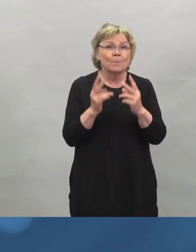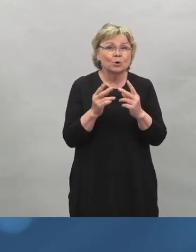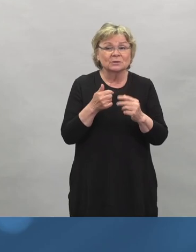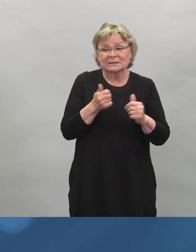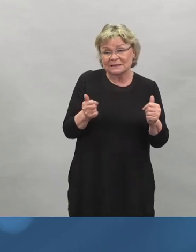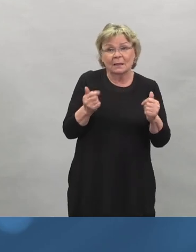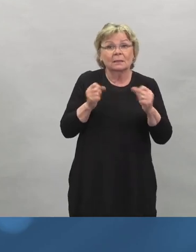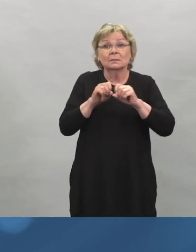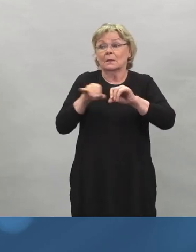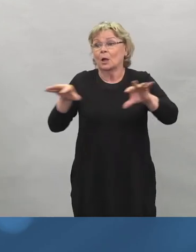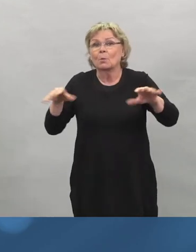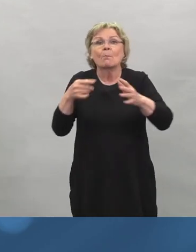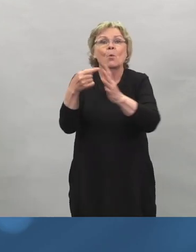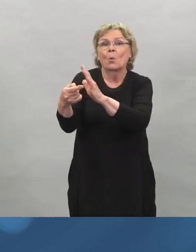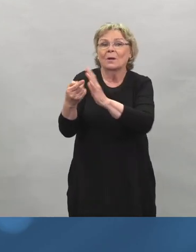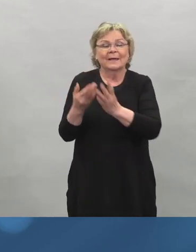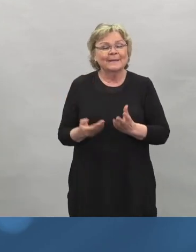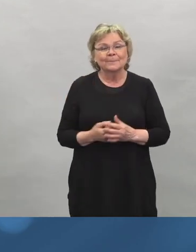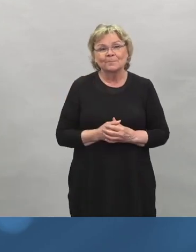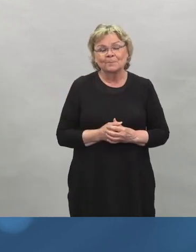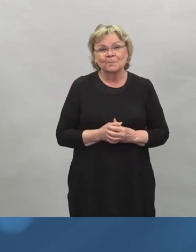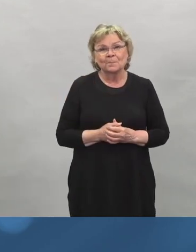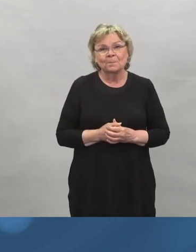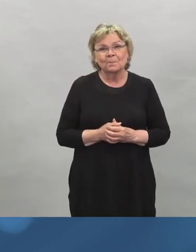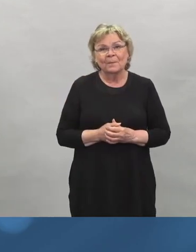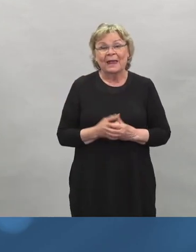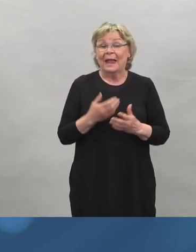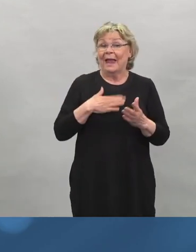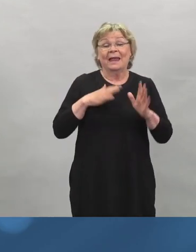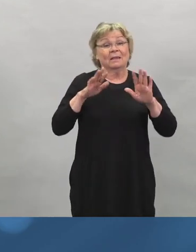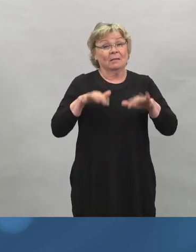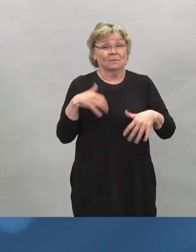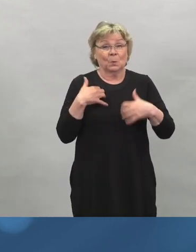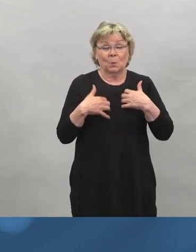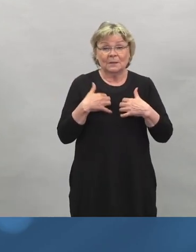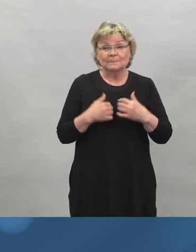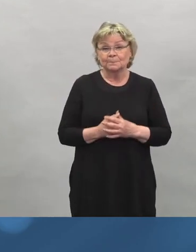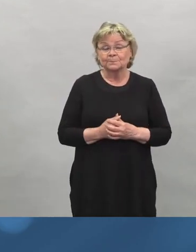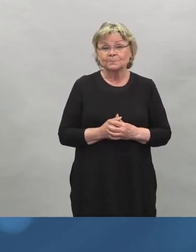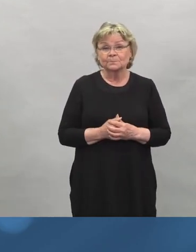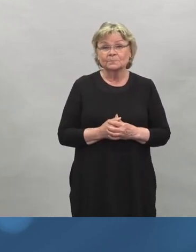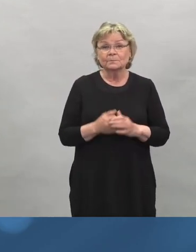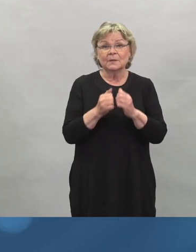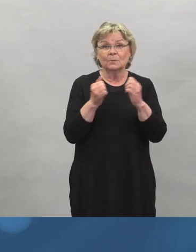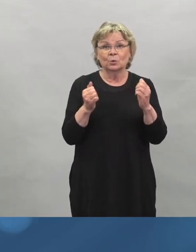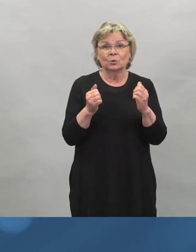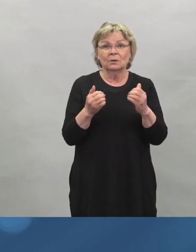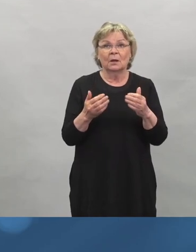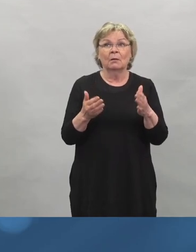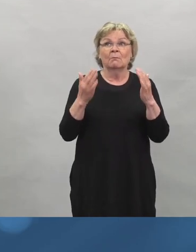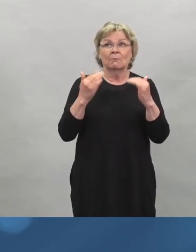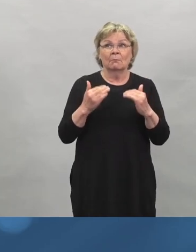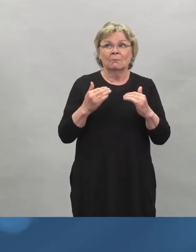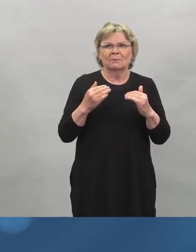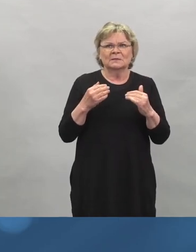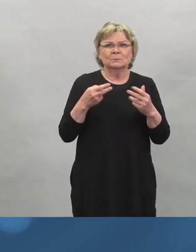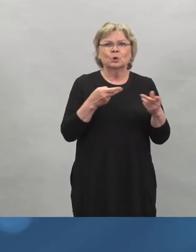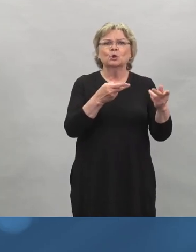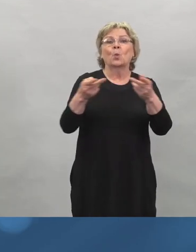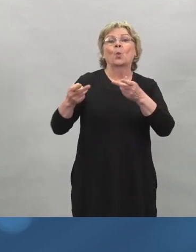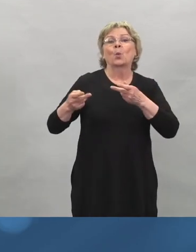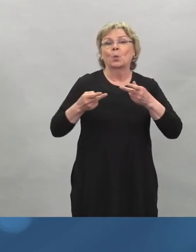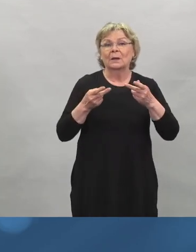Siinä ei tarvita. Mutta sitten se, että kun mennään sitten julkisiin